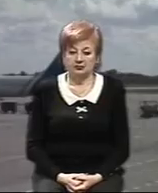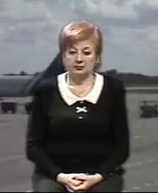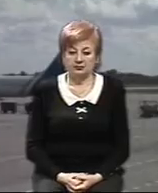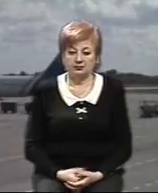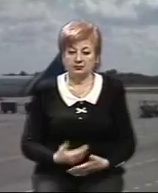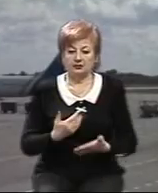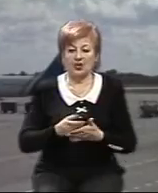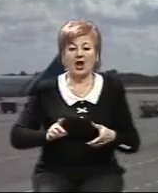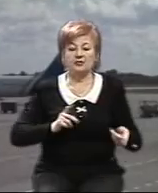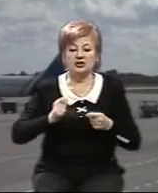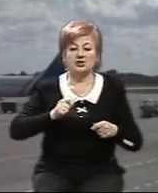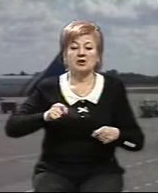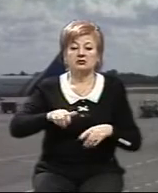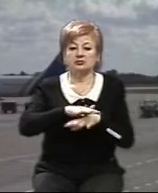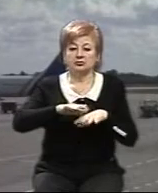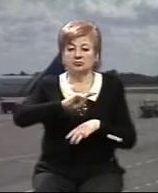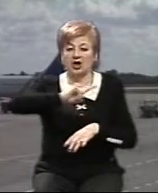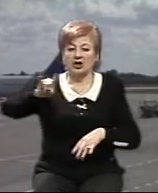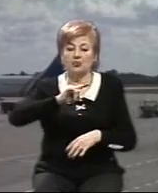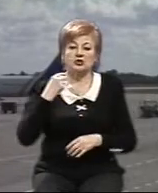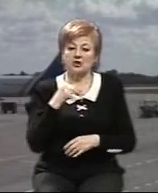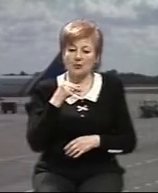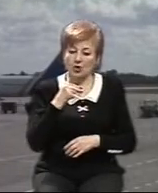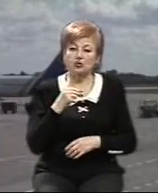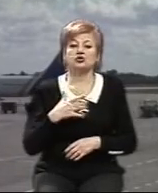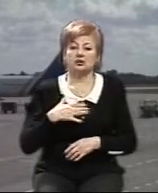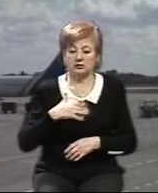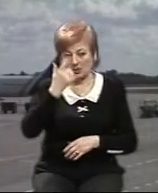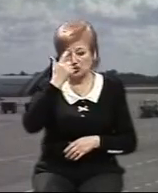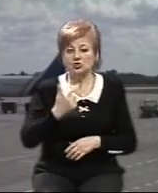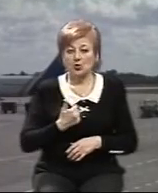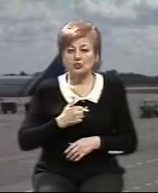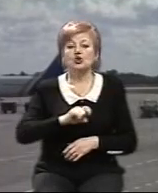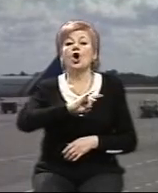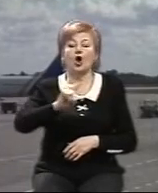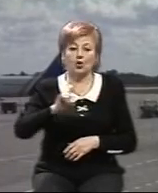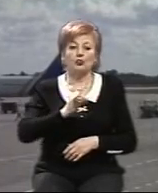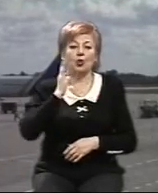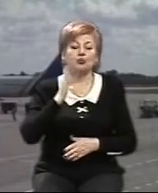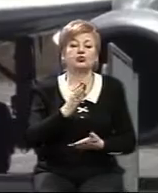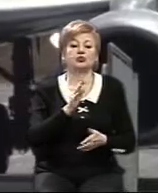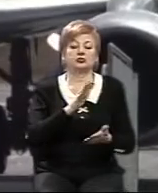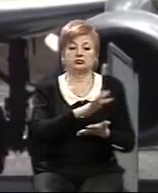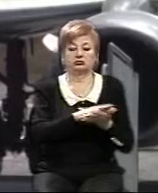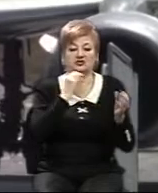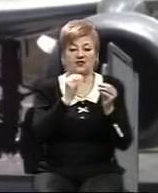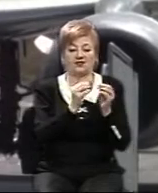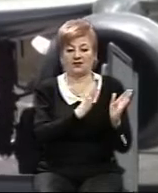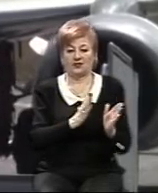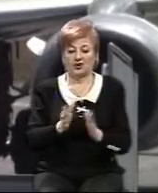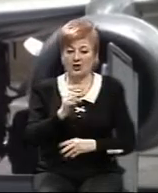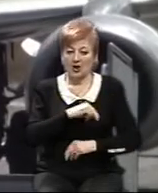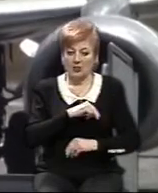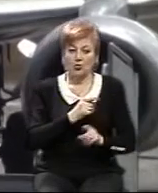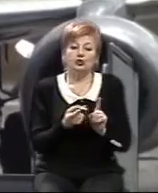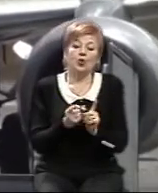Адміністрації міжнародного аеропорту Запоріжжя журналістам Суспільного повідомили, що аеропорт продовжує працювати в штатному режимі. Скасувань рейсів